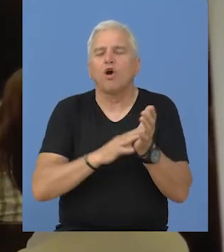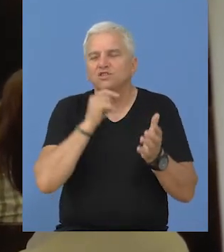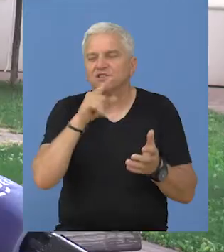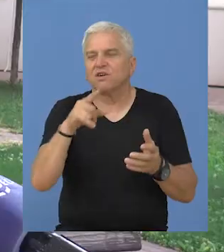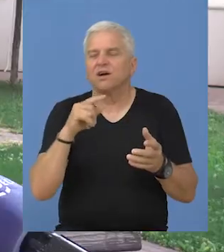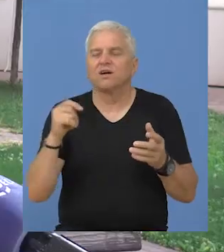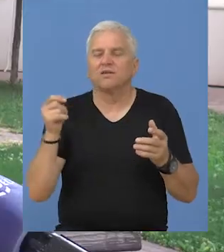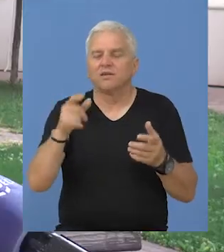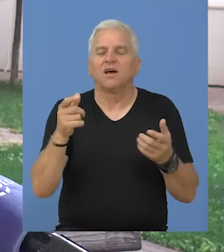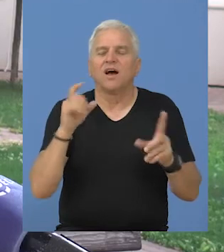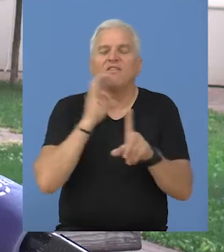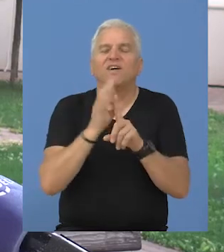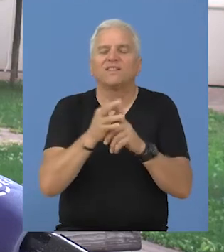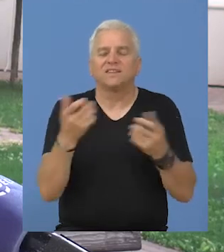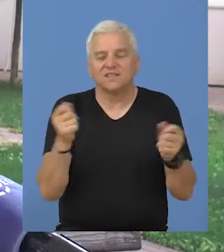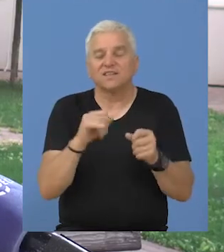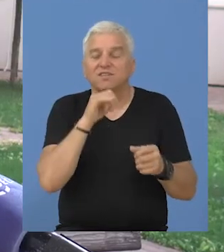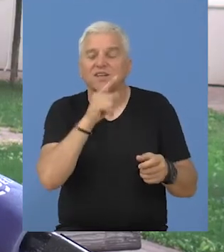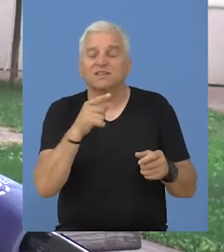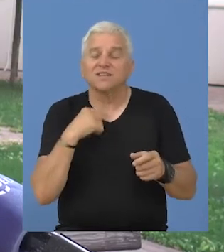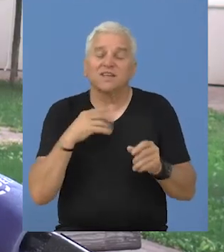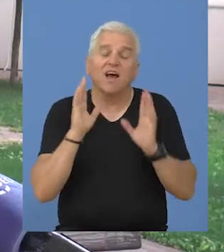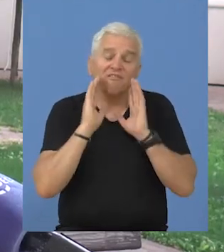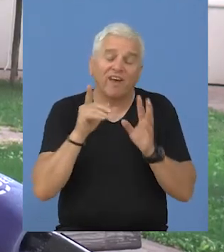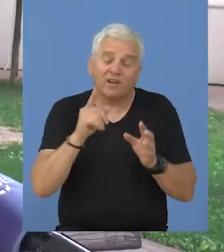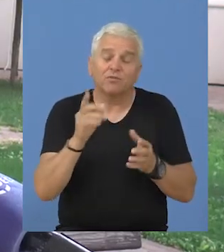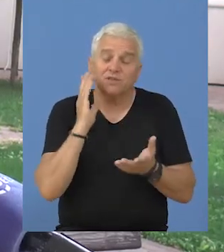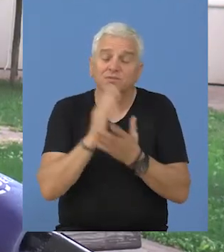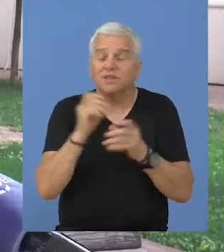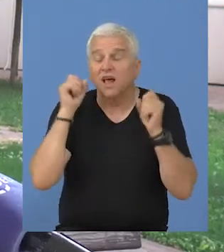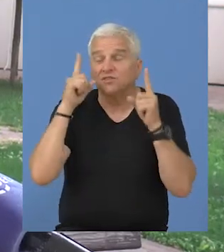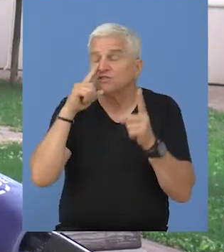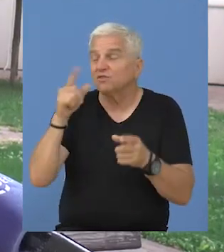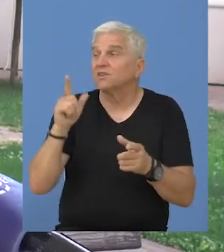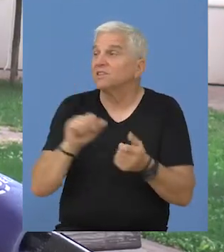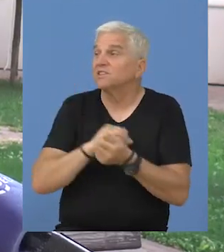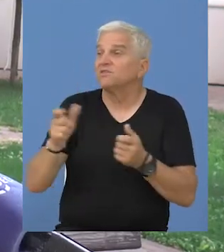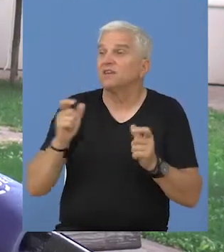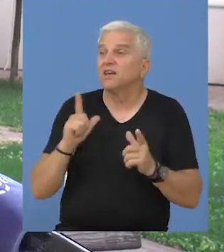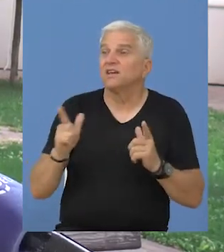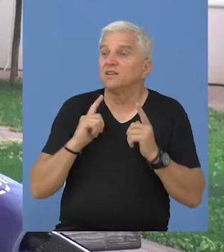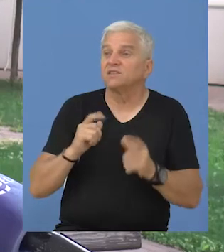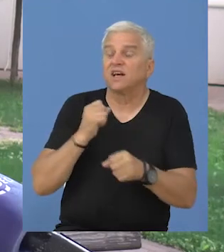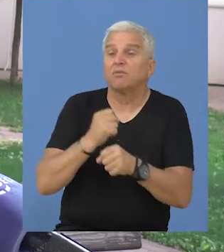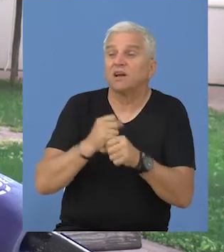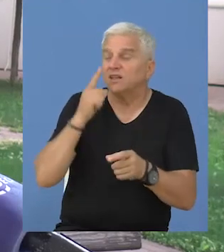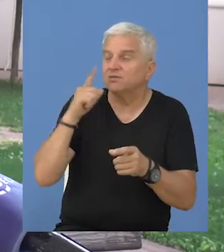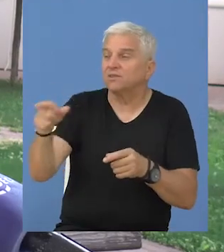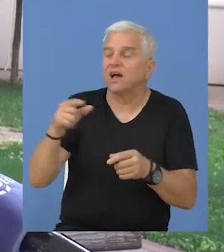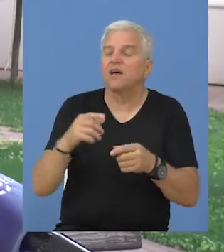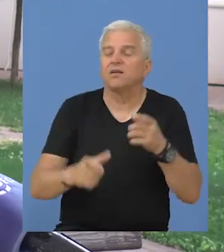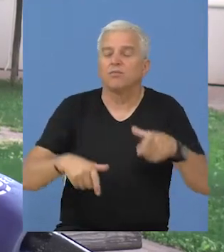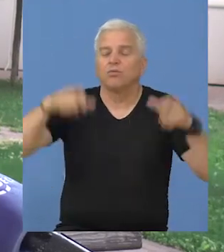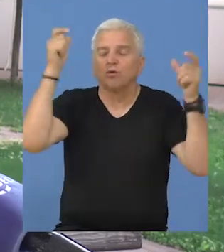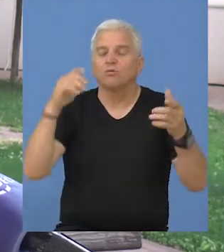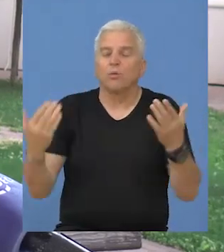Beogradu. Sticam okolnosti, Fantast je zatvoren, ali svi se nadamo da će se nešto dogoditi i svi nešto pomalo radimo na tome